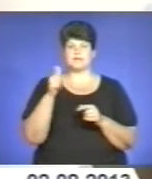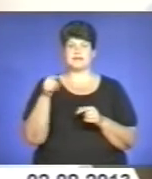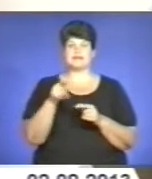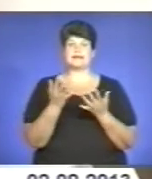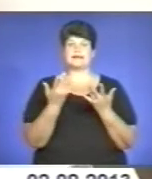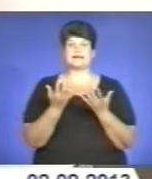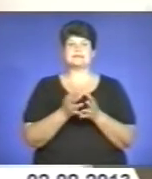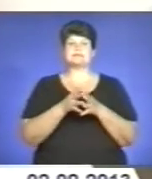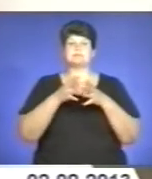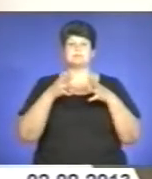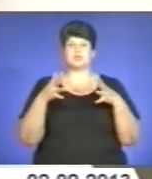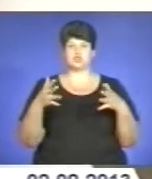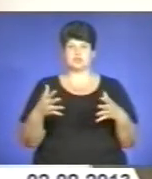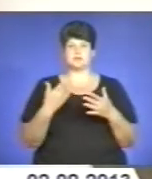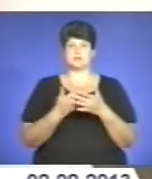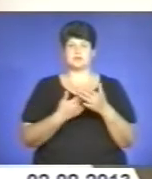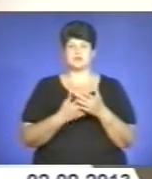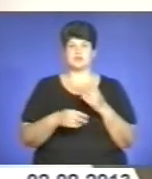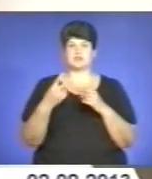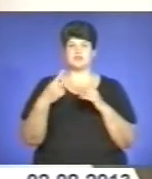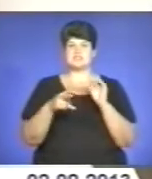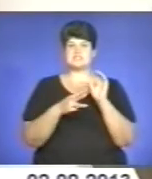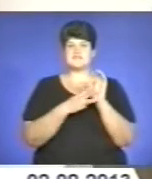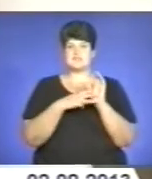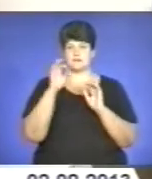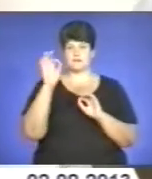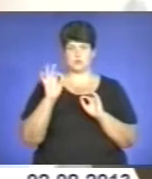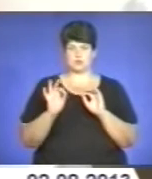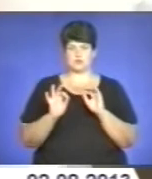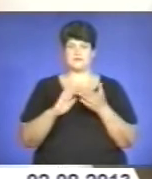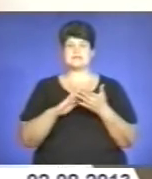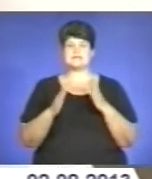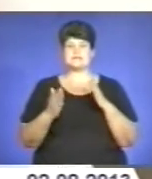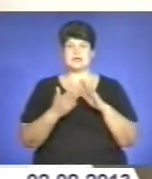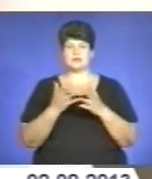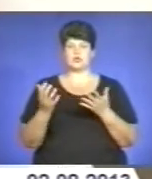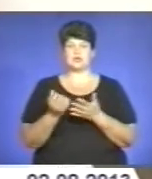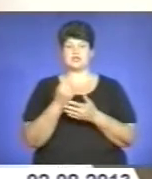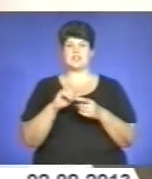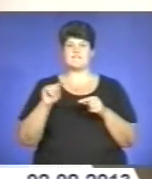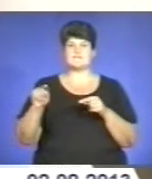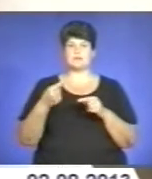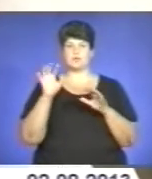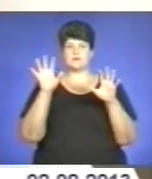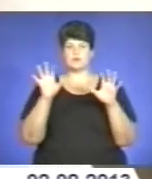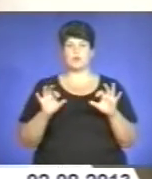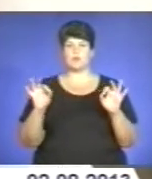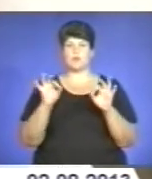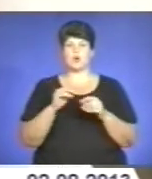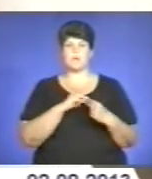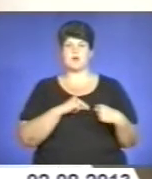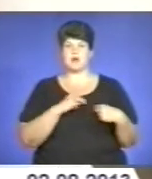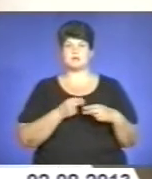збільшилась майже на 28%. Стан додержання вимог законодавства про працю та